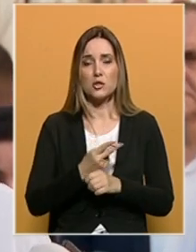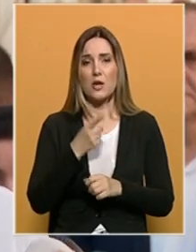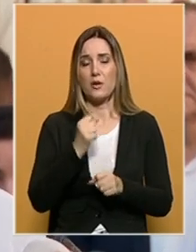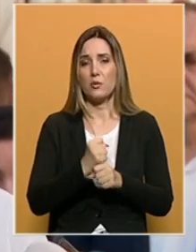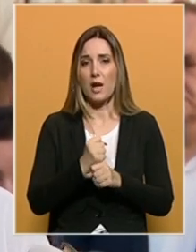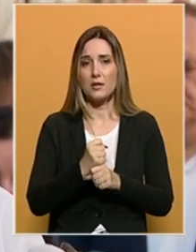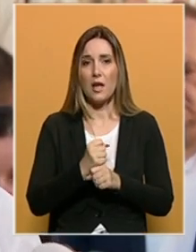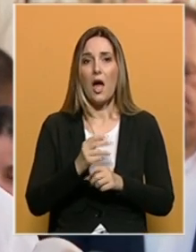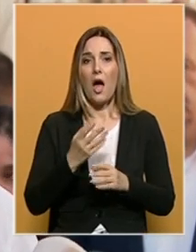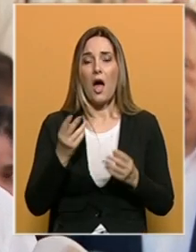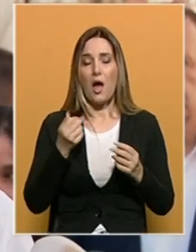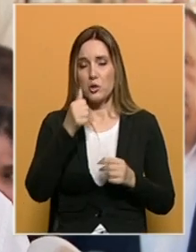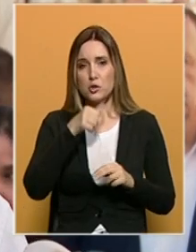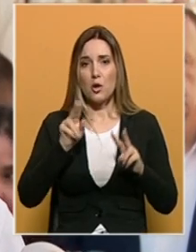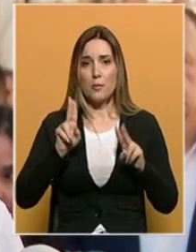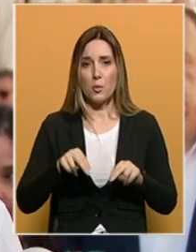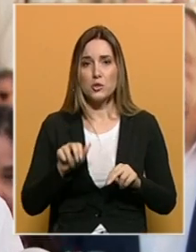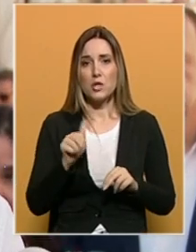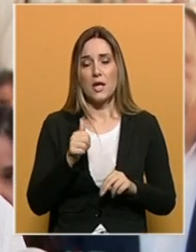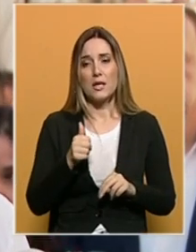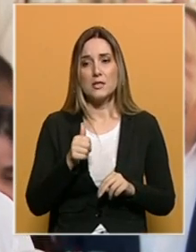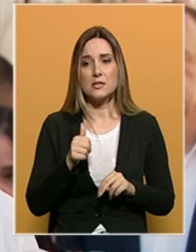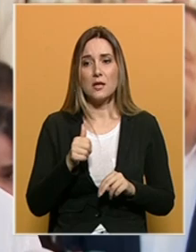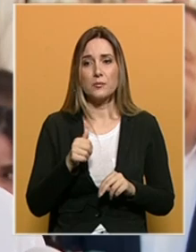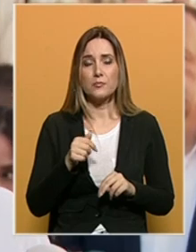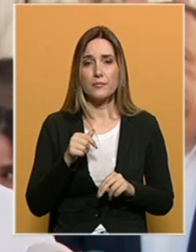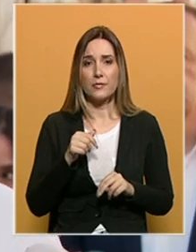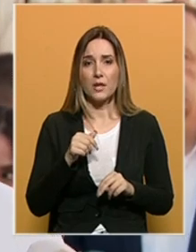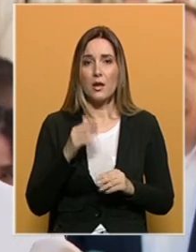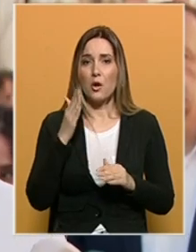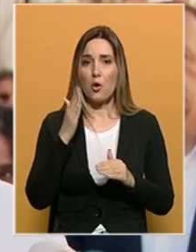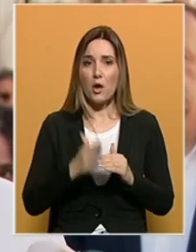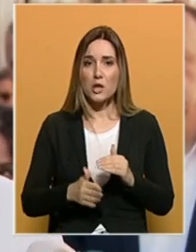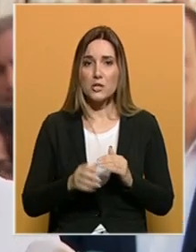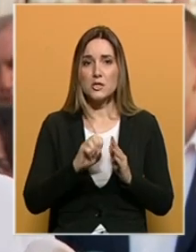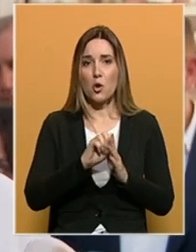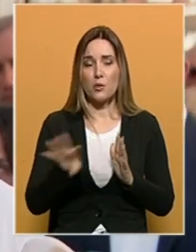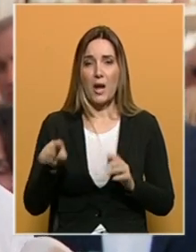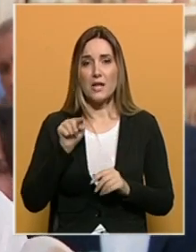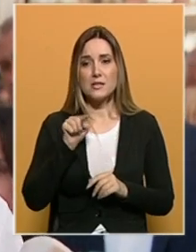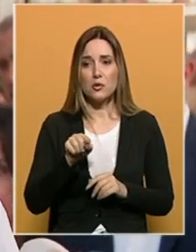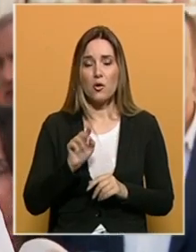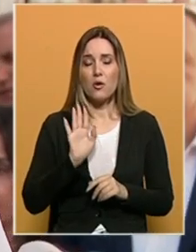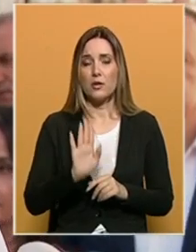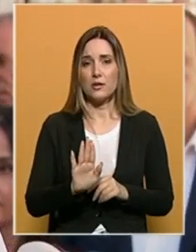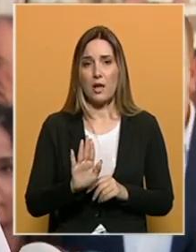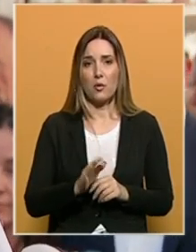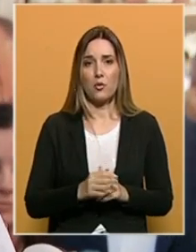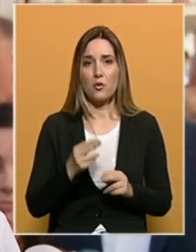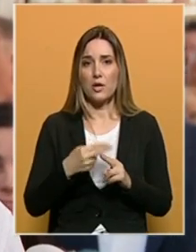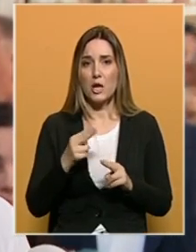učiniti, ali ono što svakako može, može u substantivnom smislu, konačnici odbaciti to i na taj način